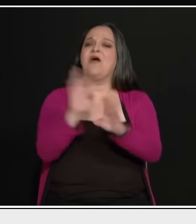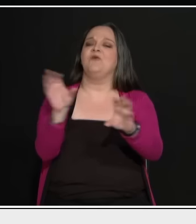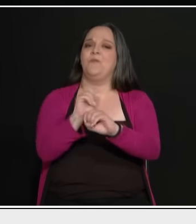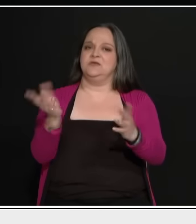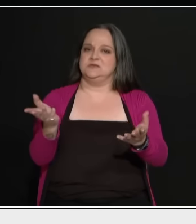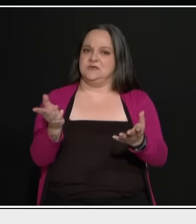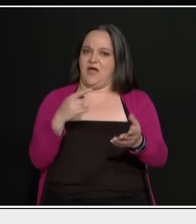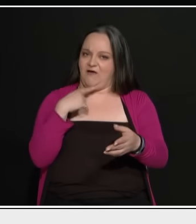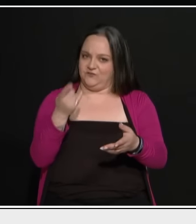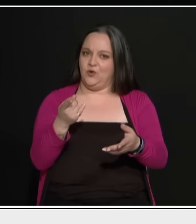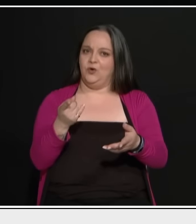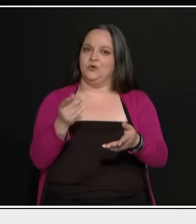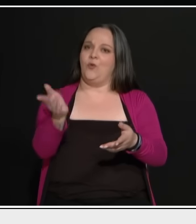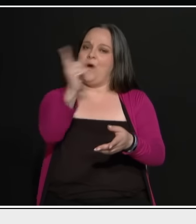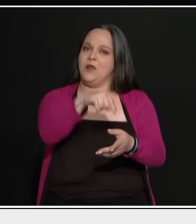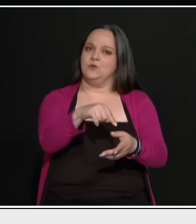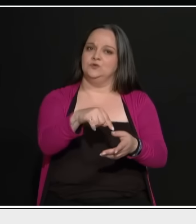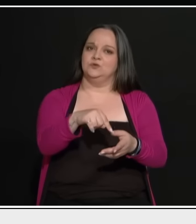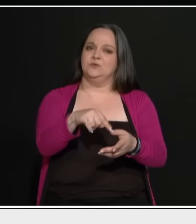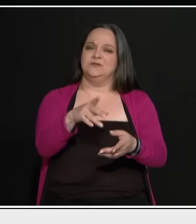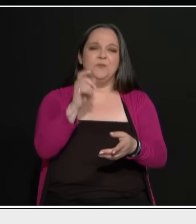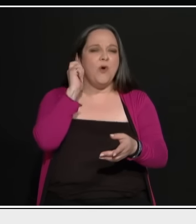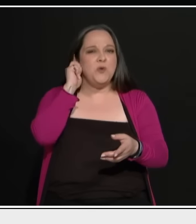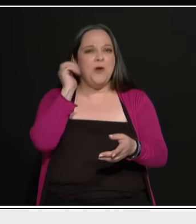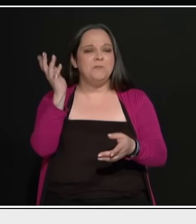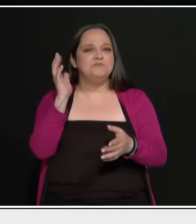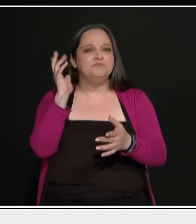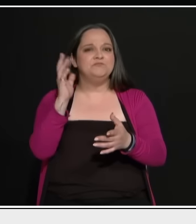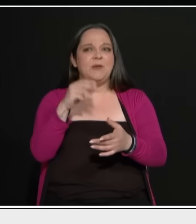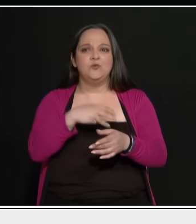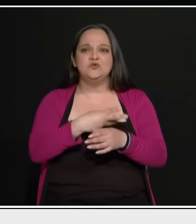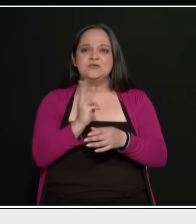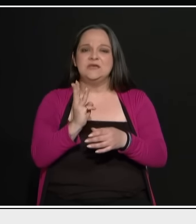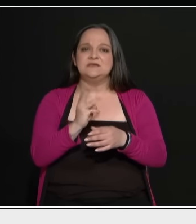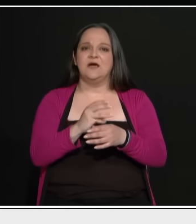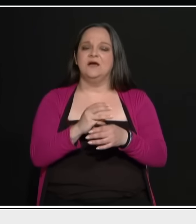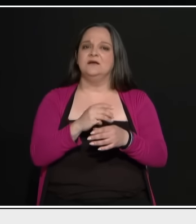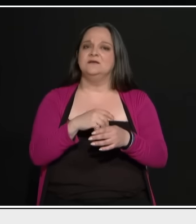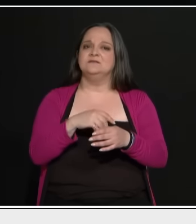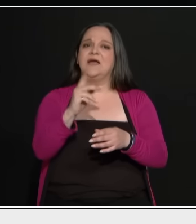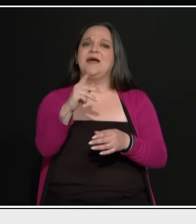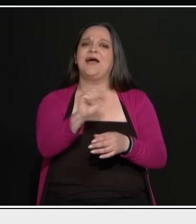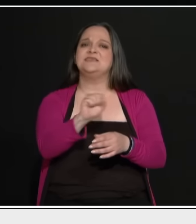και ο άλλος, πώς τον λένε, του ΣΥΡΙΖΑ, ο